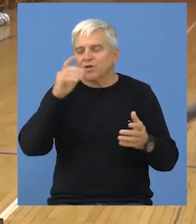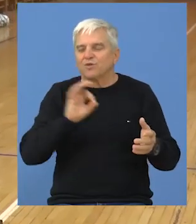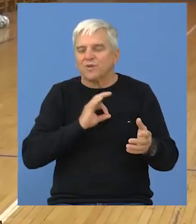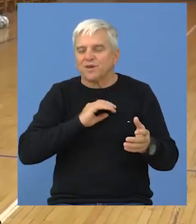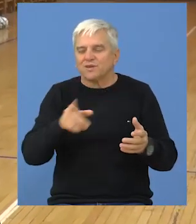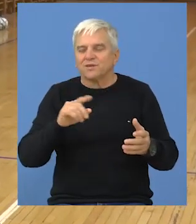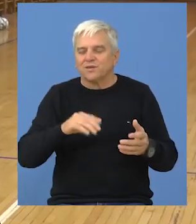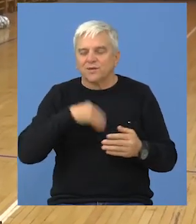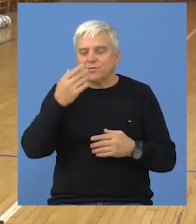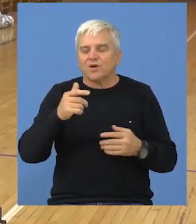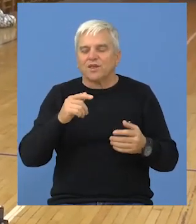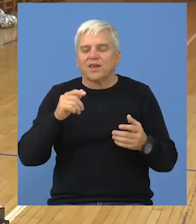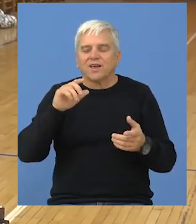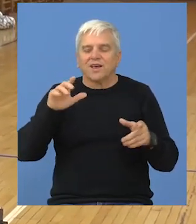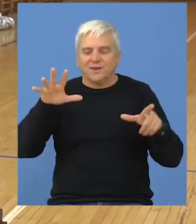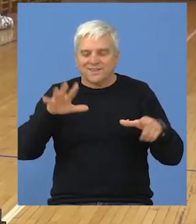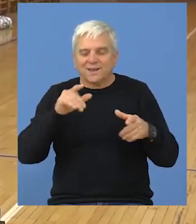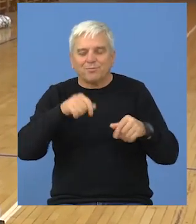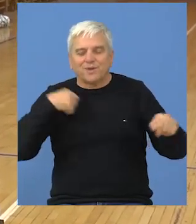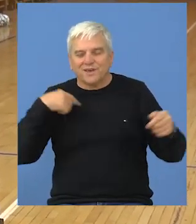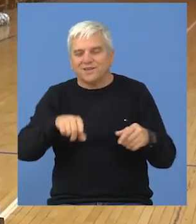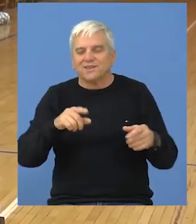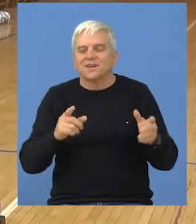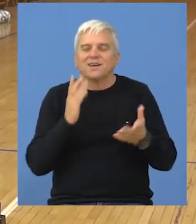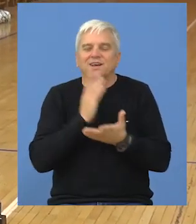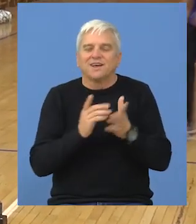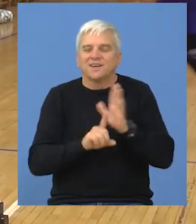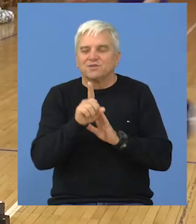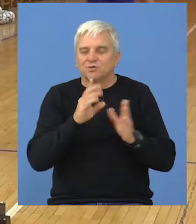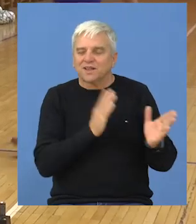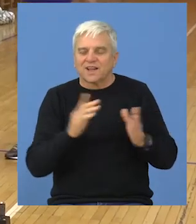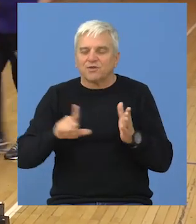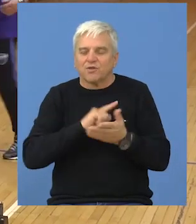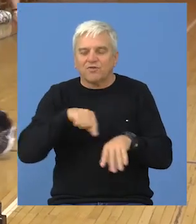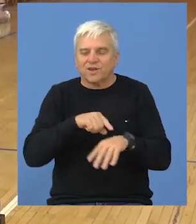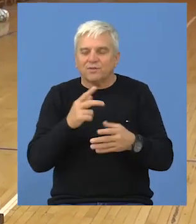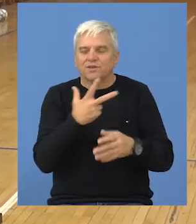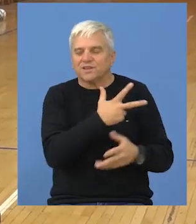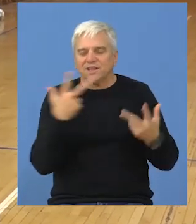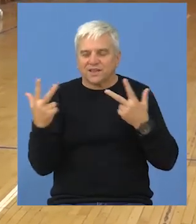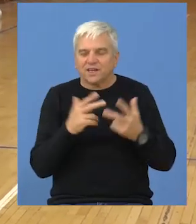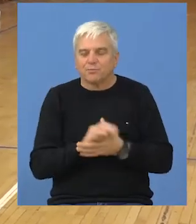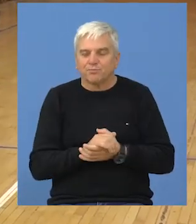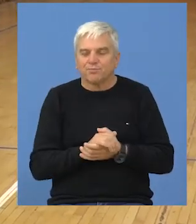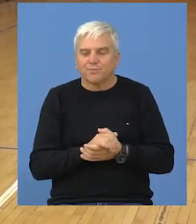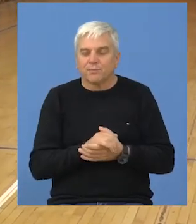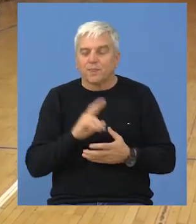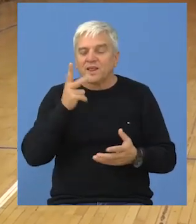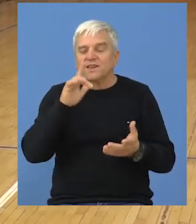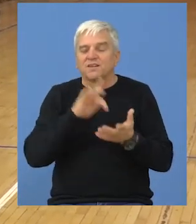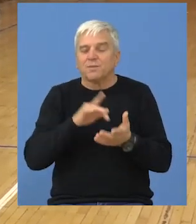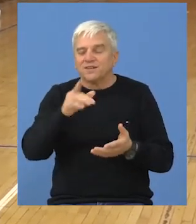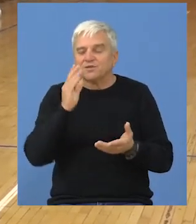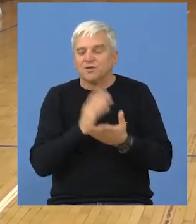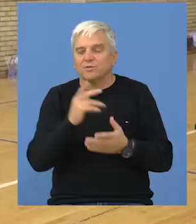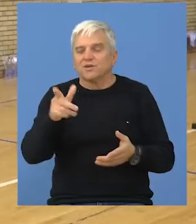je bolja od Bečeja, ali tek nakon izvođenja penala, jer je rezultat nakon regularnog dela igre bio 3 prema 3. Treće